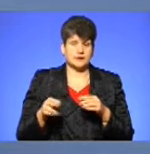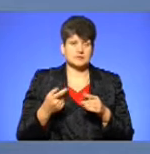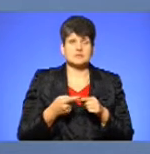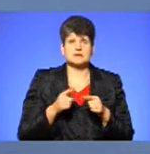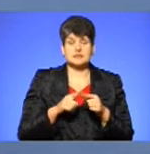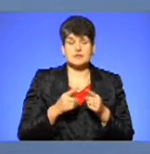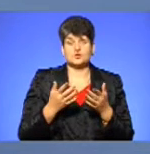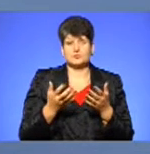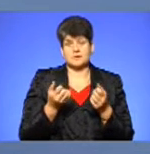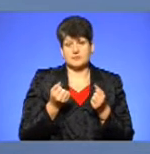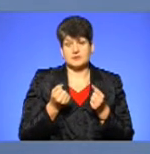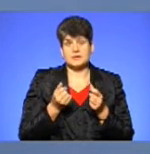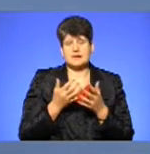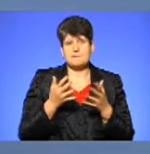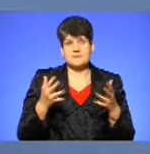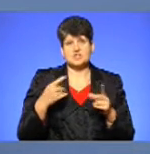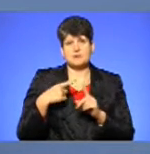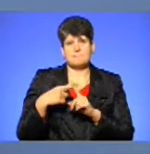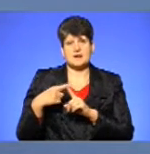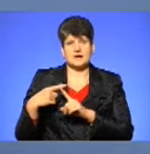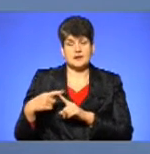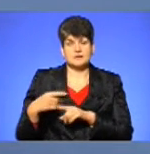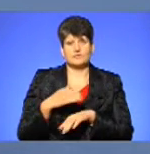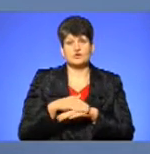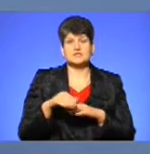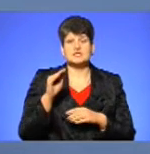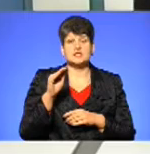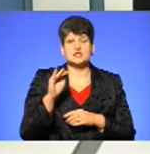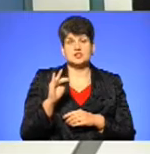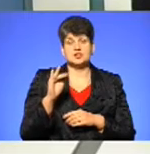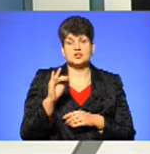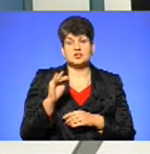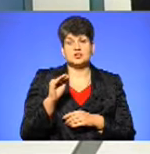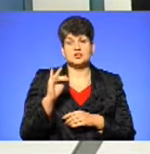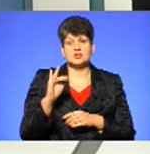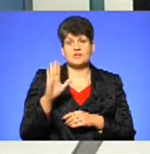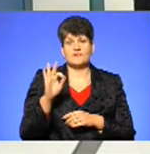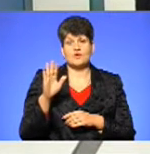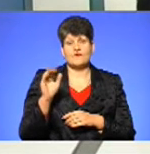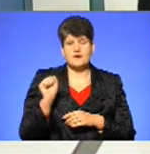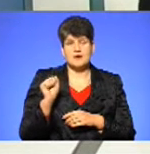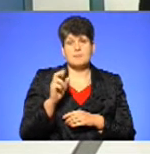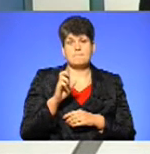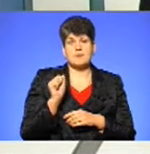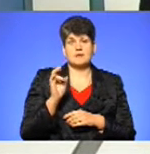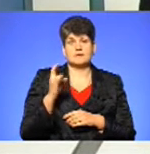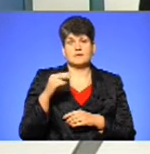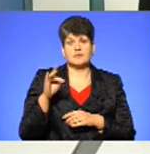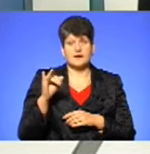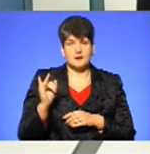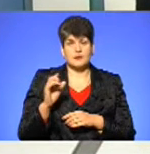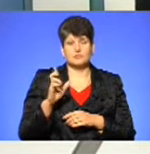це найбільші перехрестя, це і вулиця Єживова, це і Степана Бандери, Будного, Протасаєвача, Гаюва,